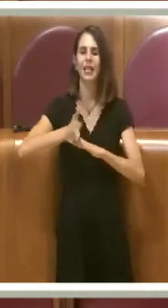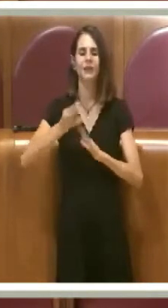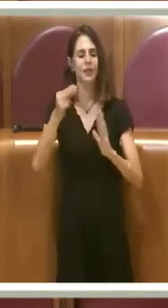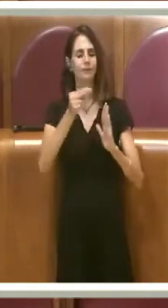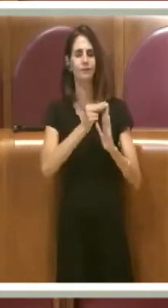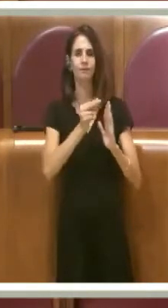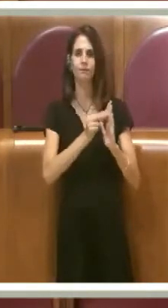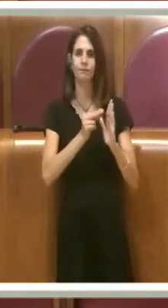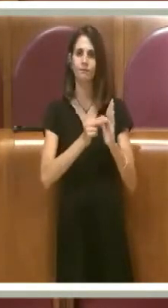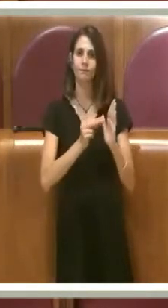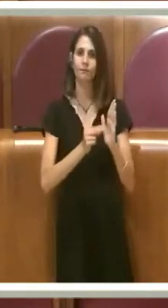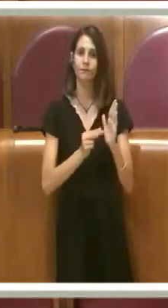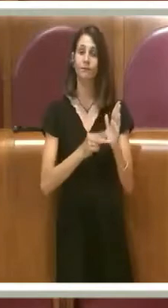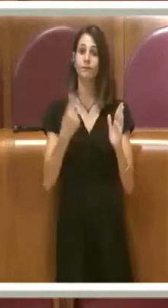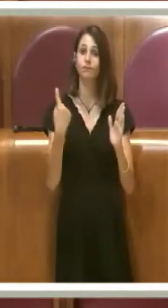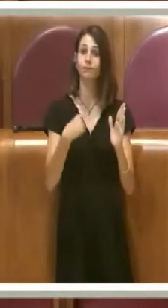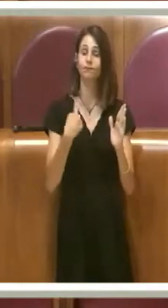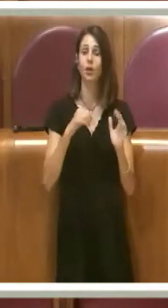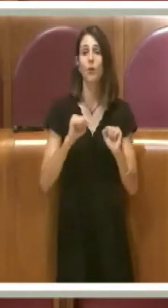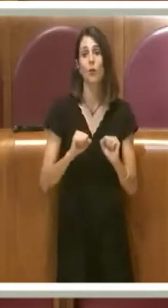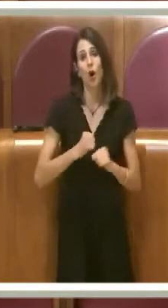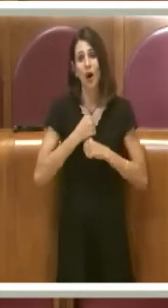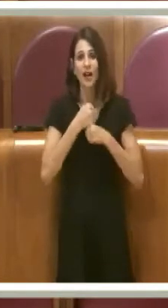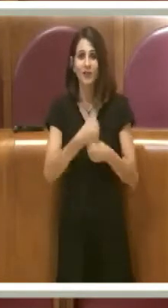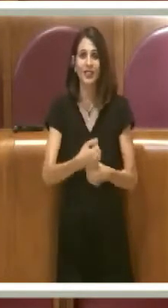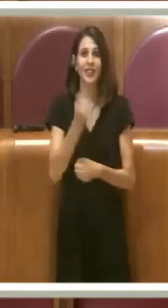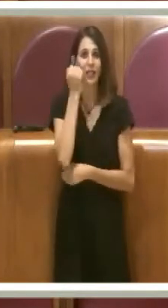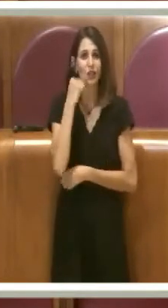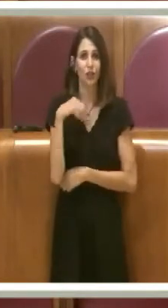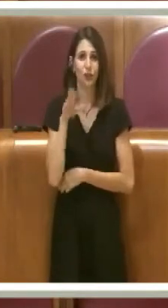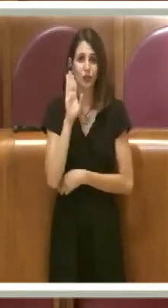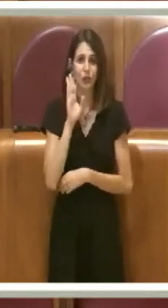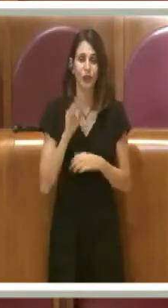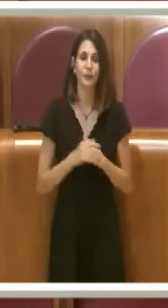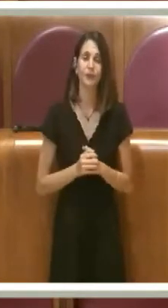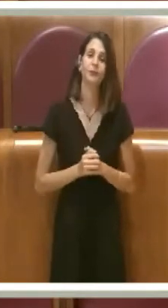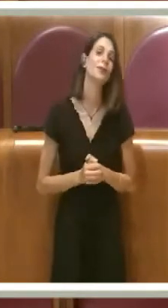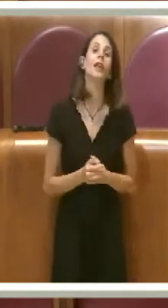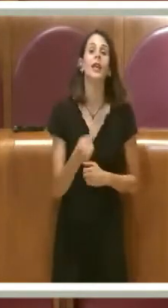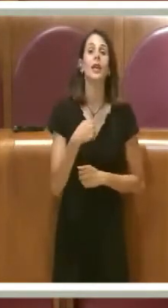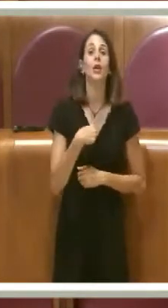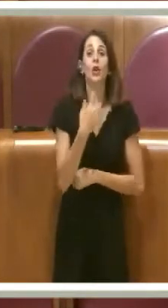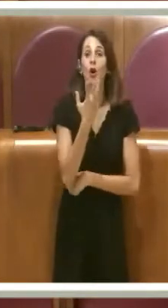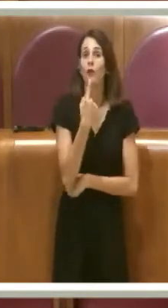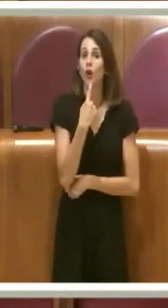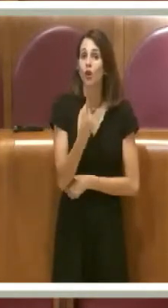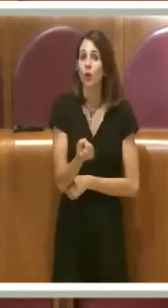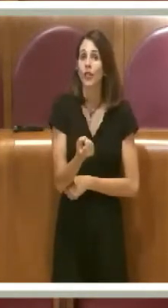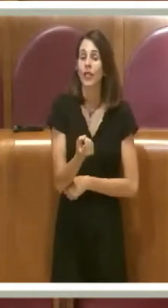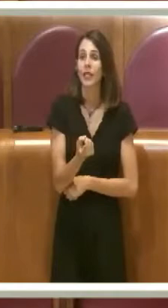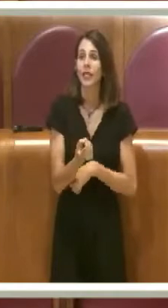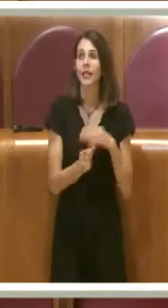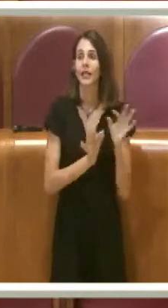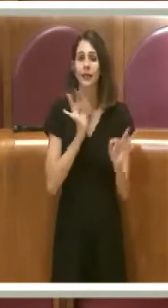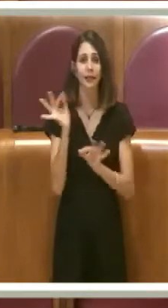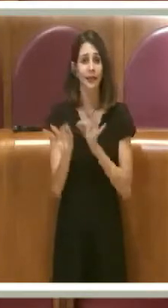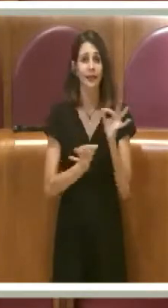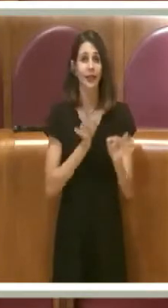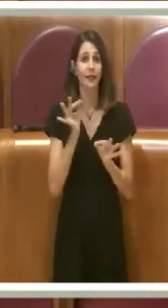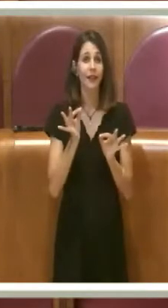affidati ai genitori e tengo a sottolineare che non si tratta di sostituirsi all